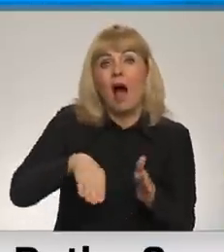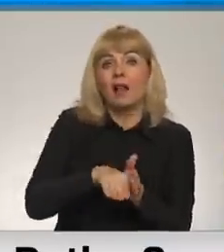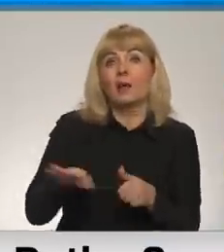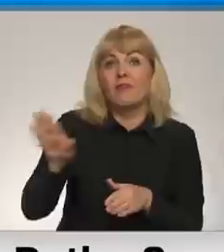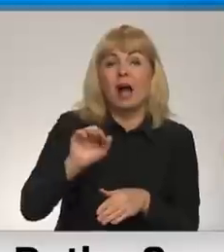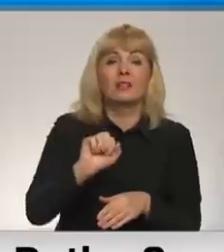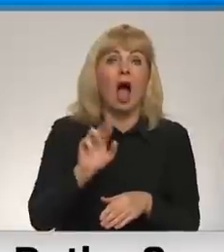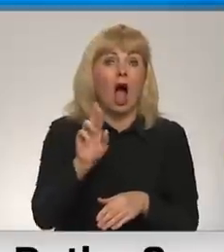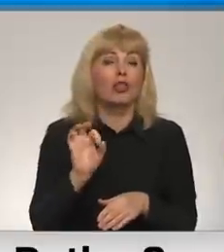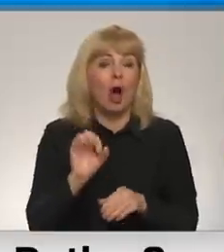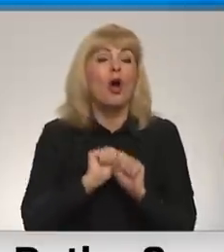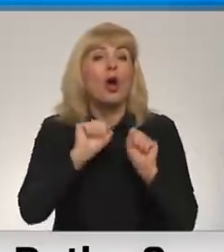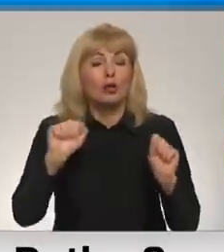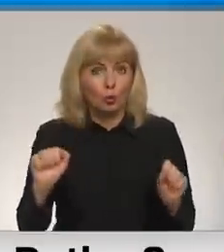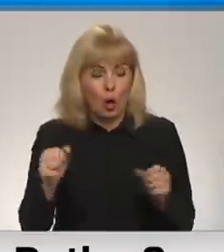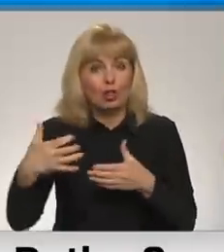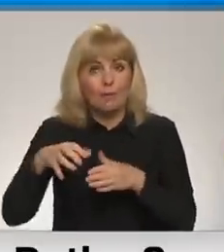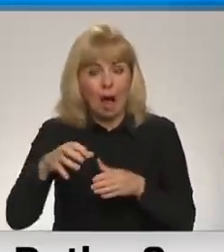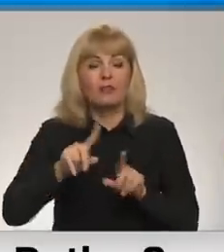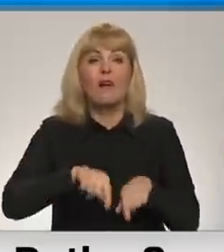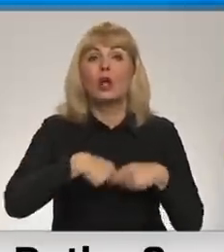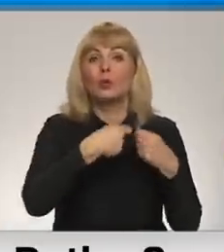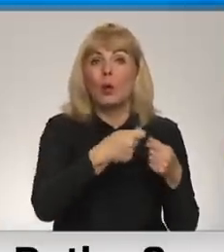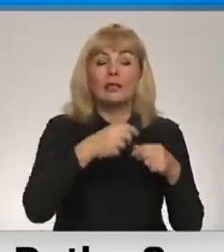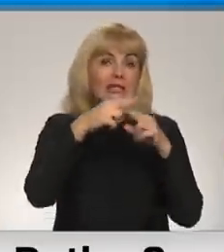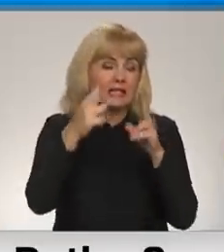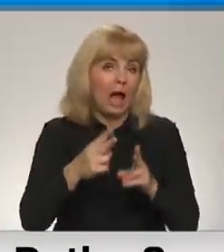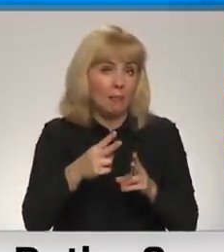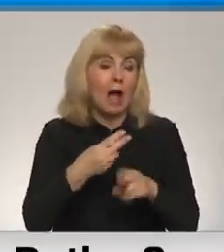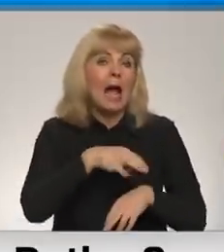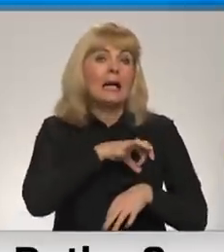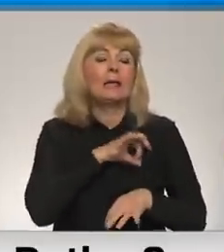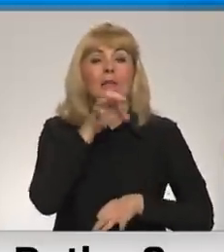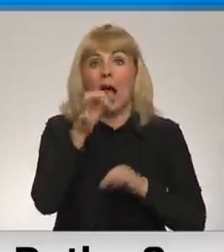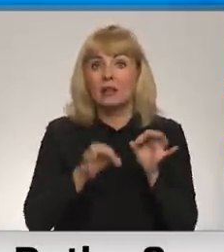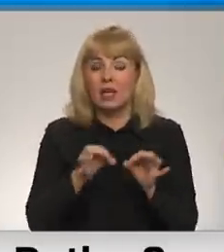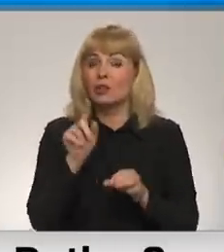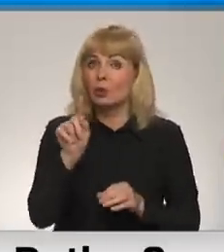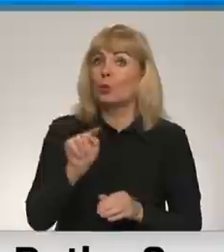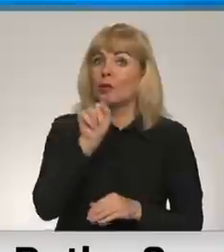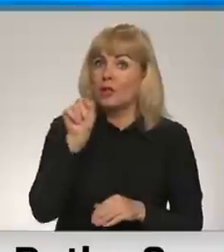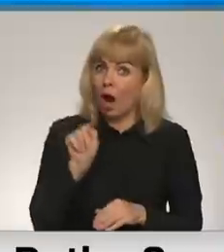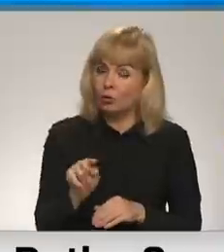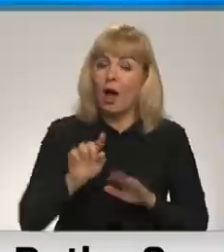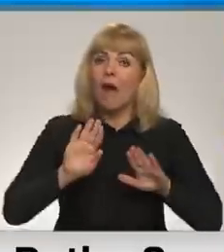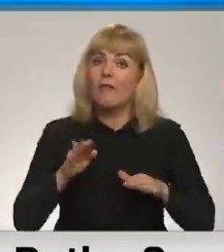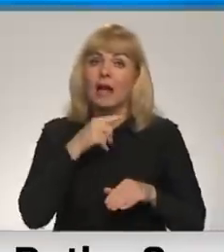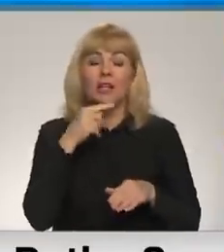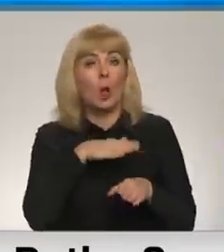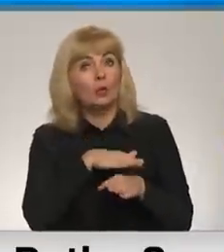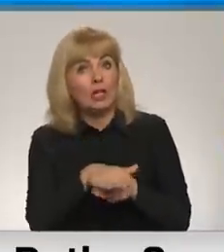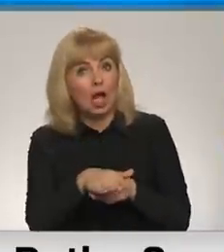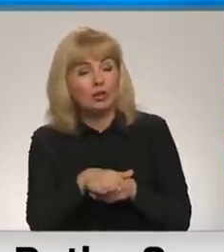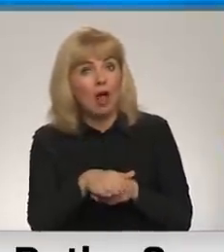anodrošības padomu var lietu nodot starptautiskajai krimināltiesai. Te, protams, ir jautājums par to, vai Krievija īstenos vai